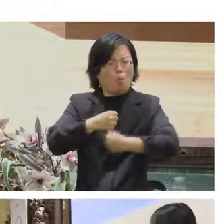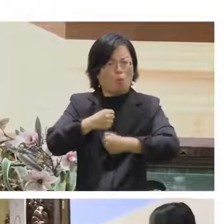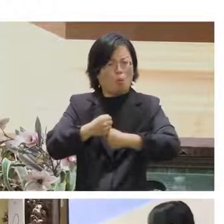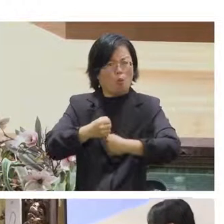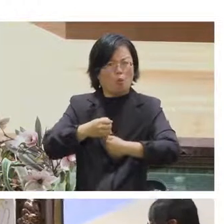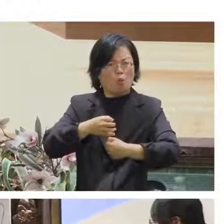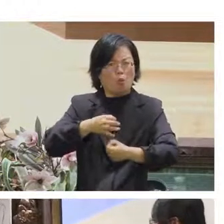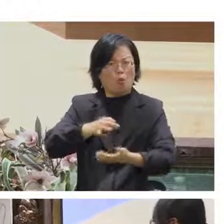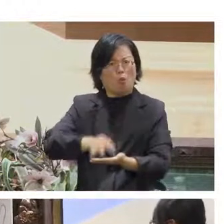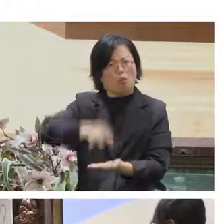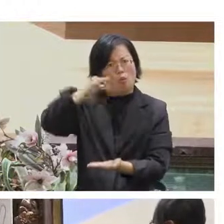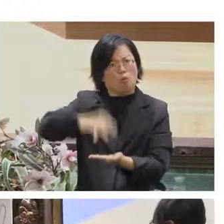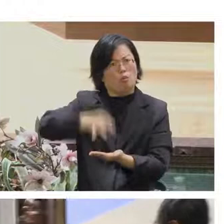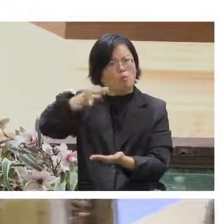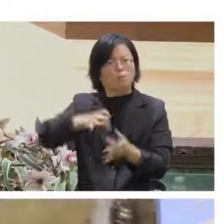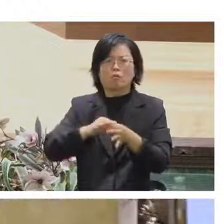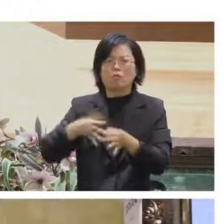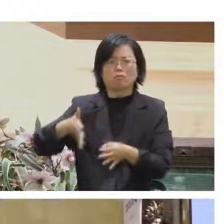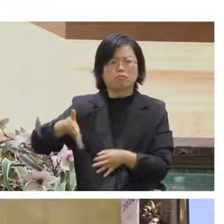反直覺